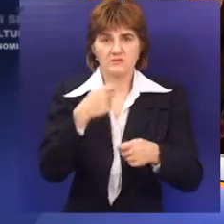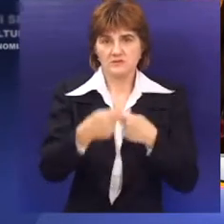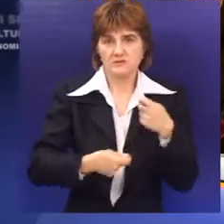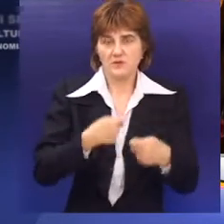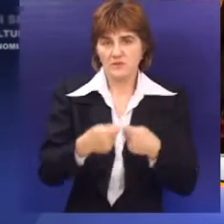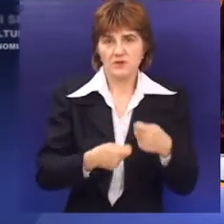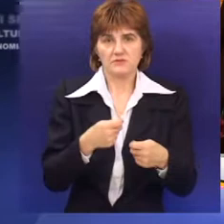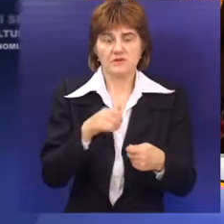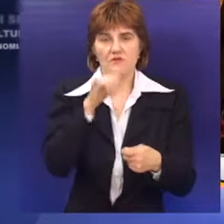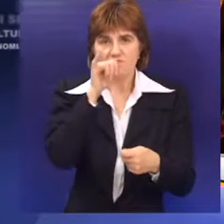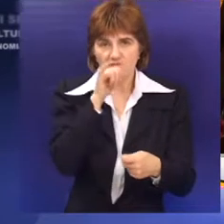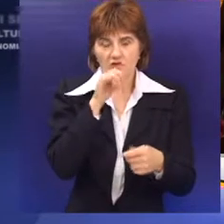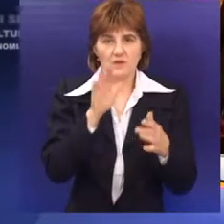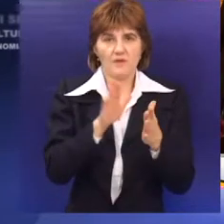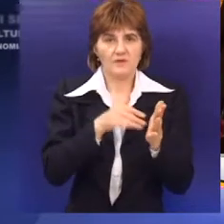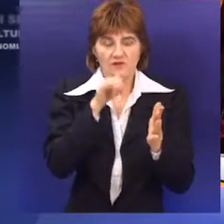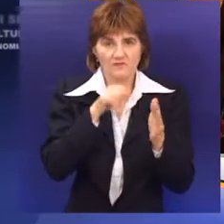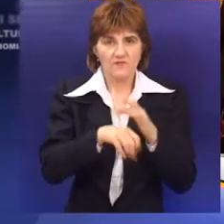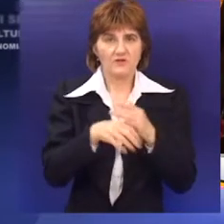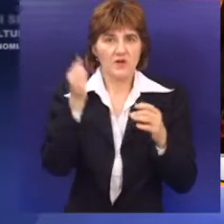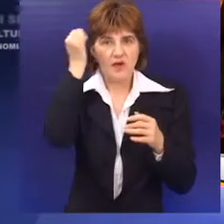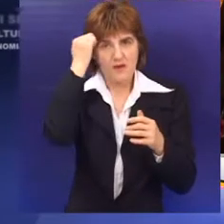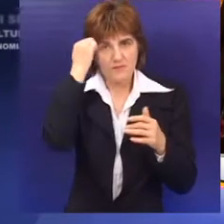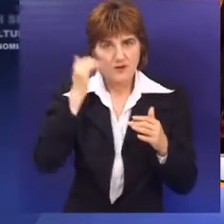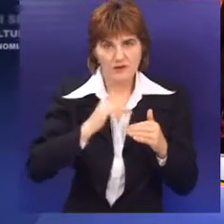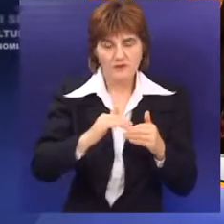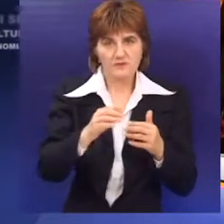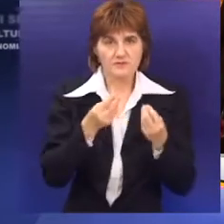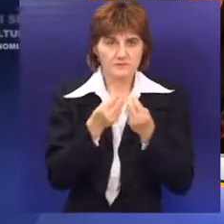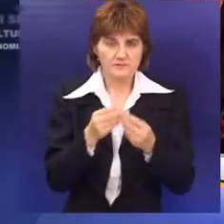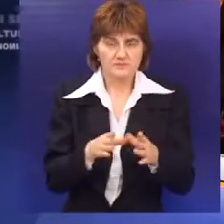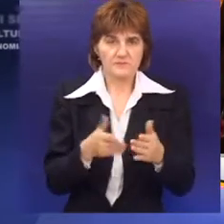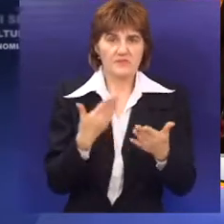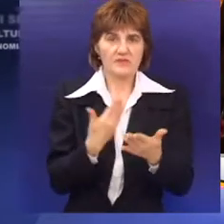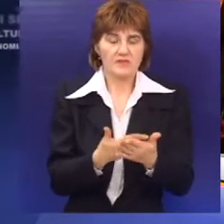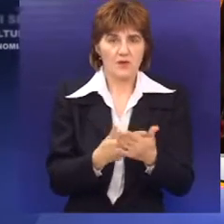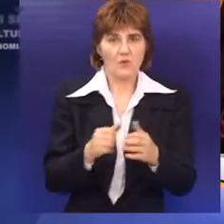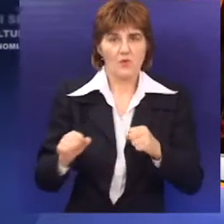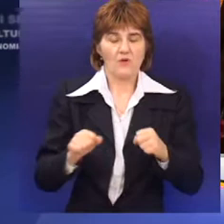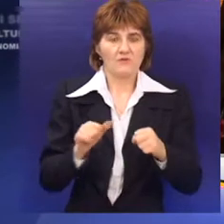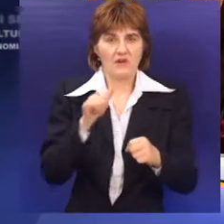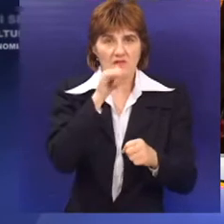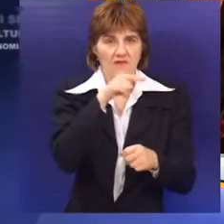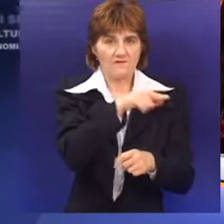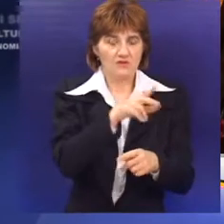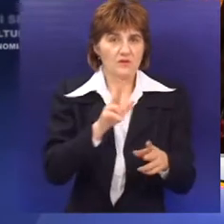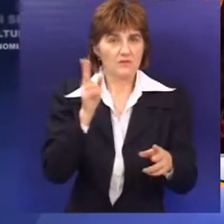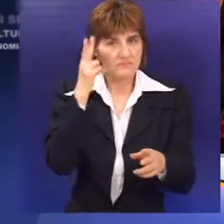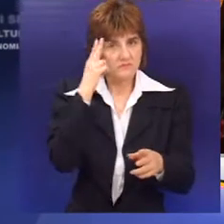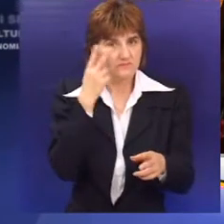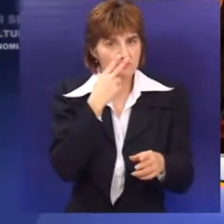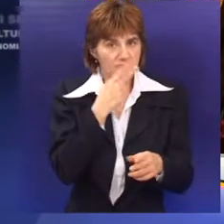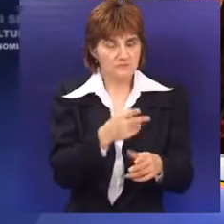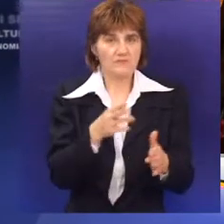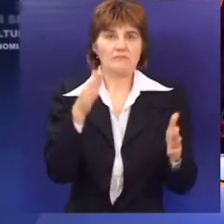komunalne radove, mislim tu u predstavljanju vodu i kanalizaciju i asfaltiranju ulica. U tom kontekstu je i direktorice voda odmah prepoznala im u